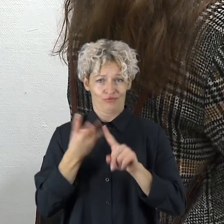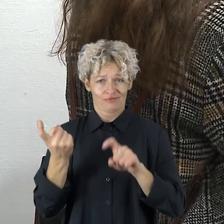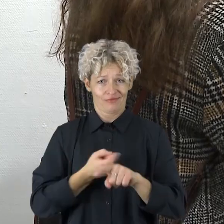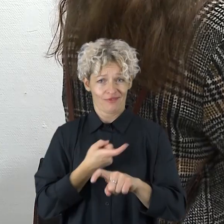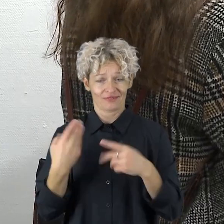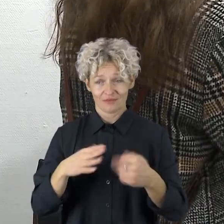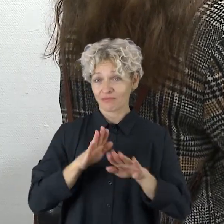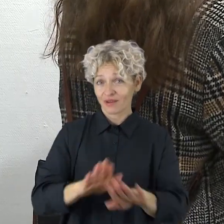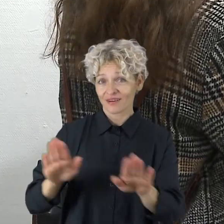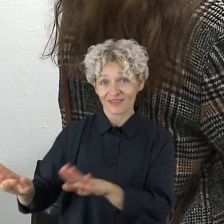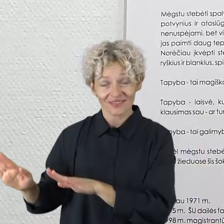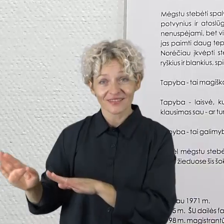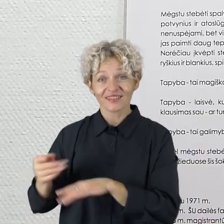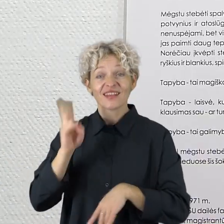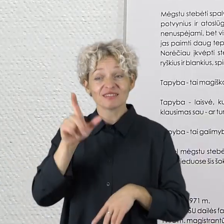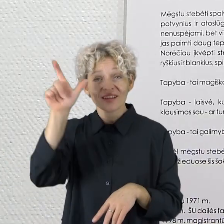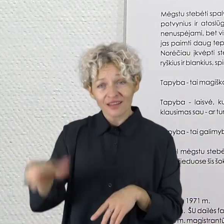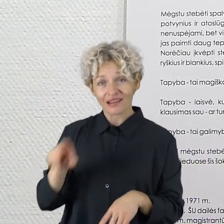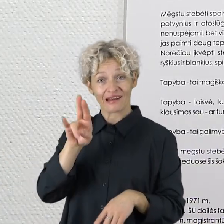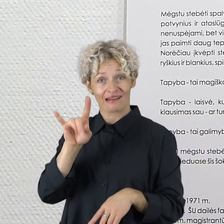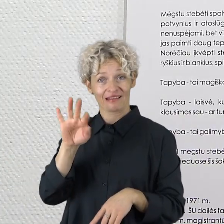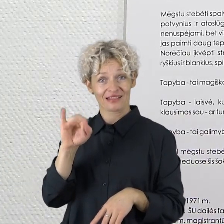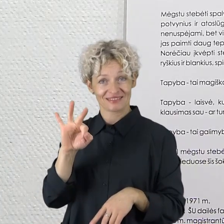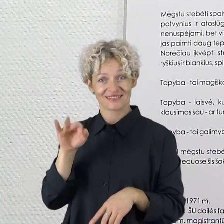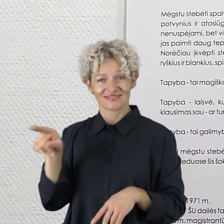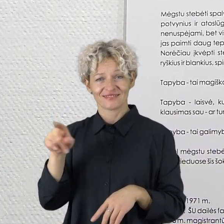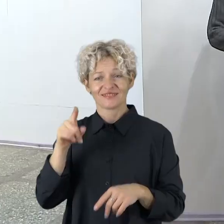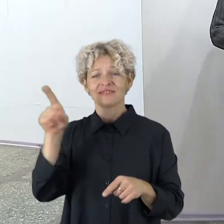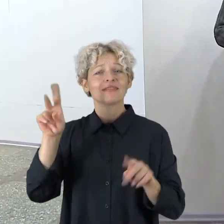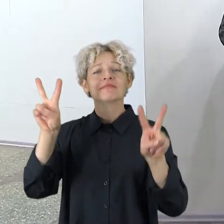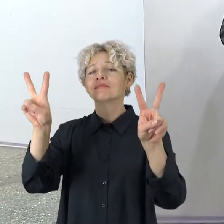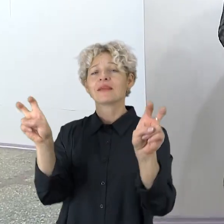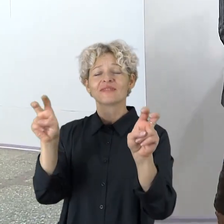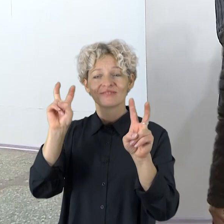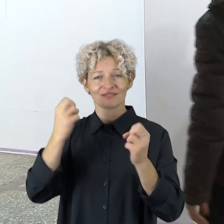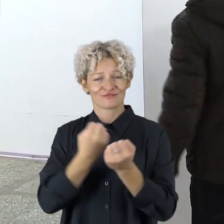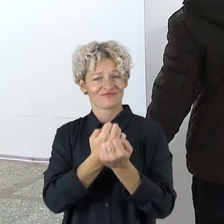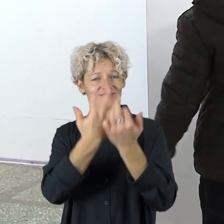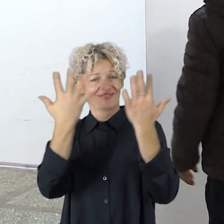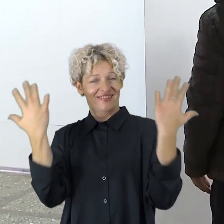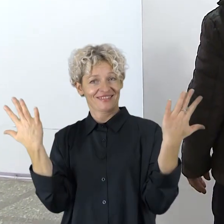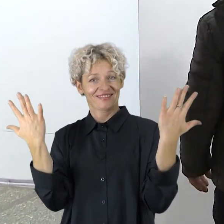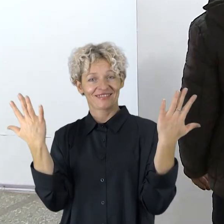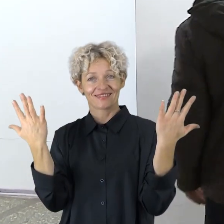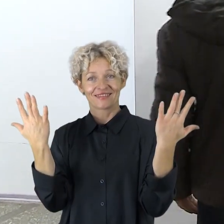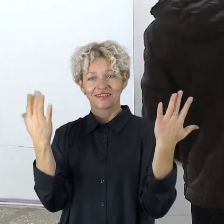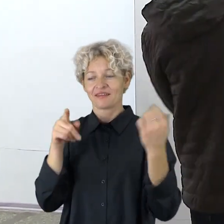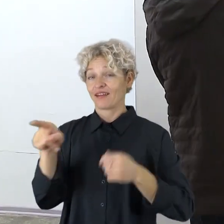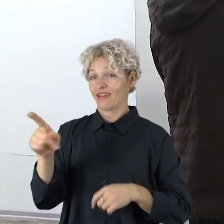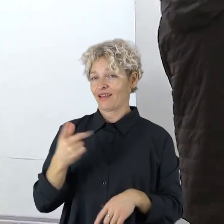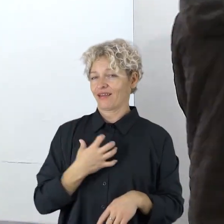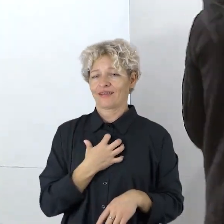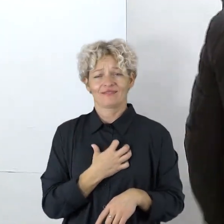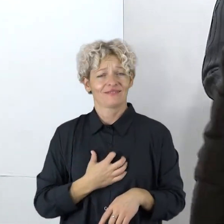personalinė ryčio Garalevičiaus taipybos paroda pavadinimu – šviesa. Man svarbu kaip jinai vaikšta, kaip pasimušau nuo vieno